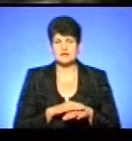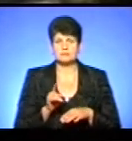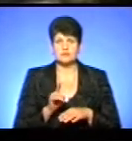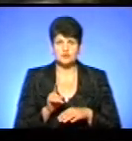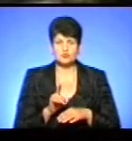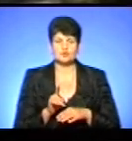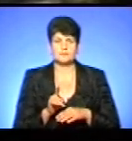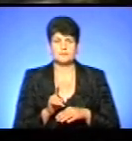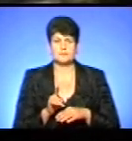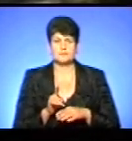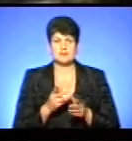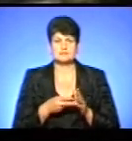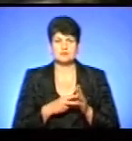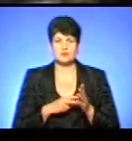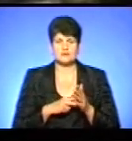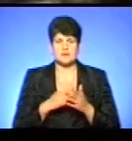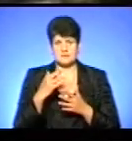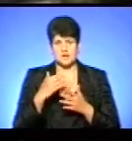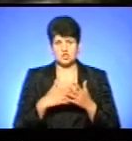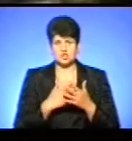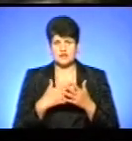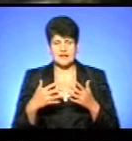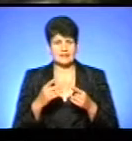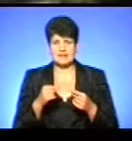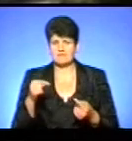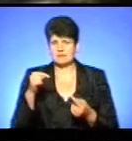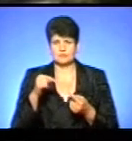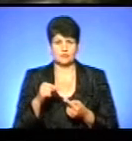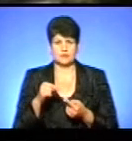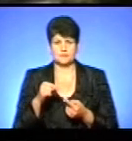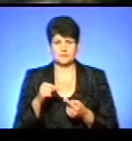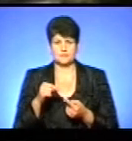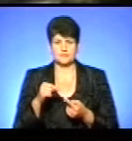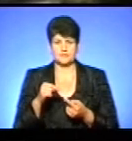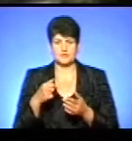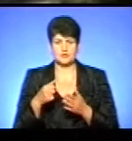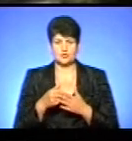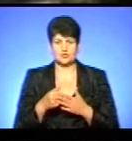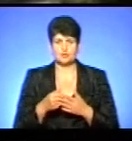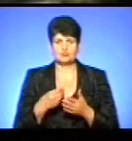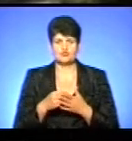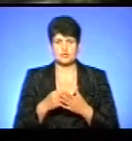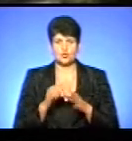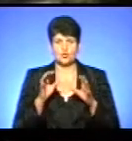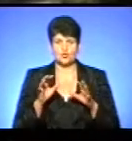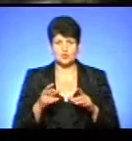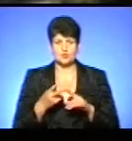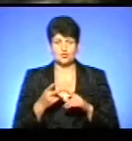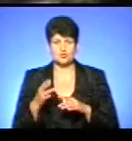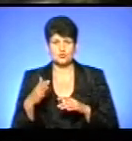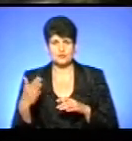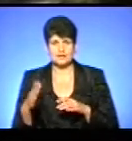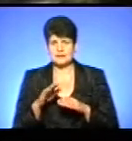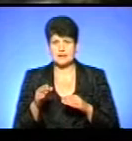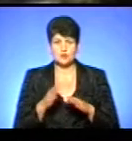сполнована мережа як така, не в відповідності до бюджетного кодексу, а з другого боку не розподілені